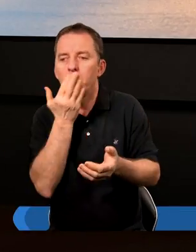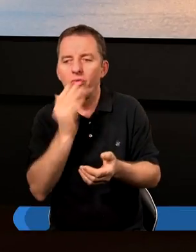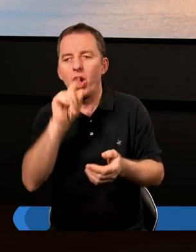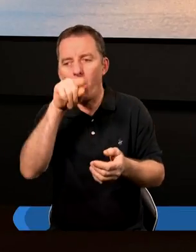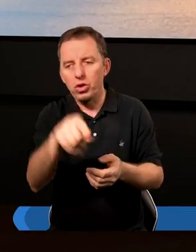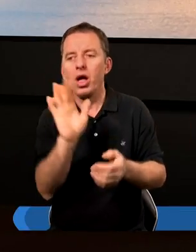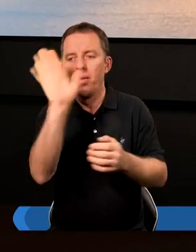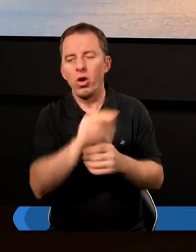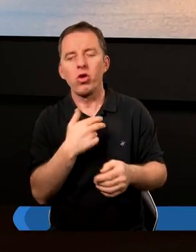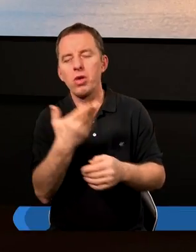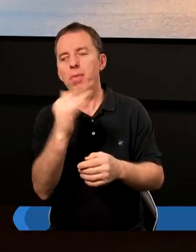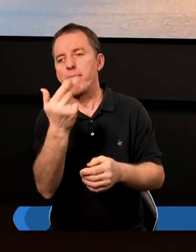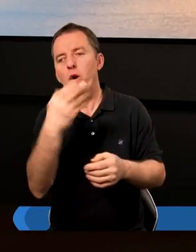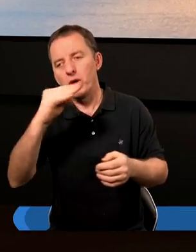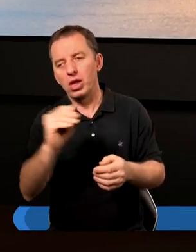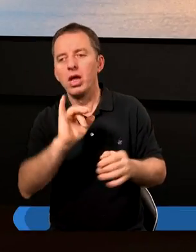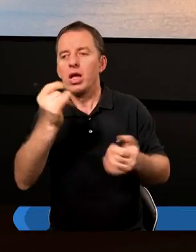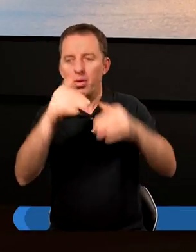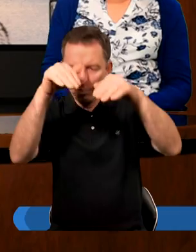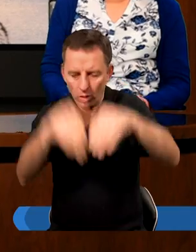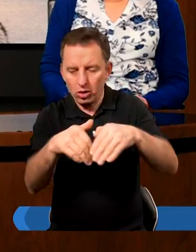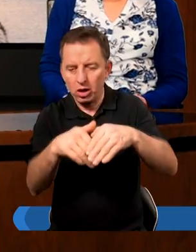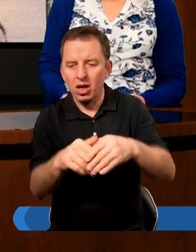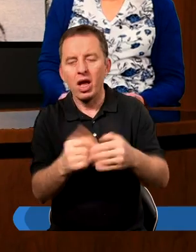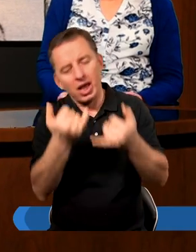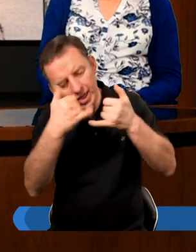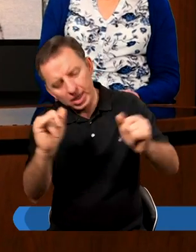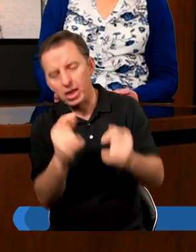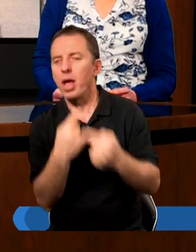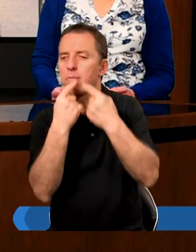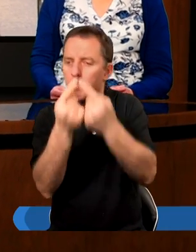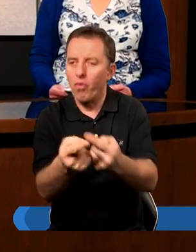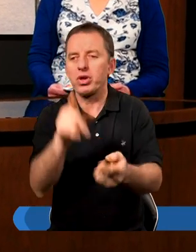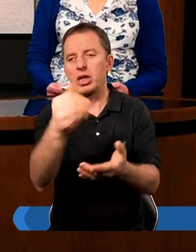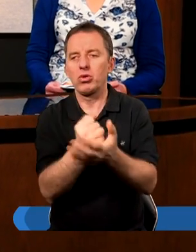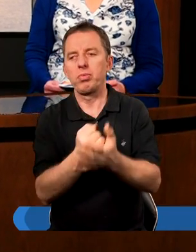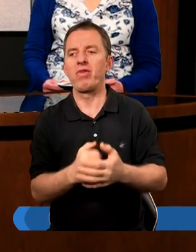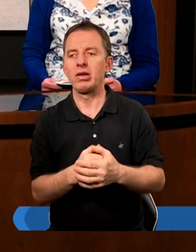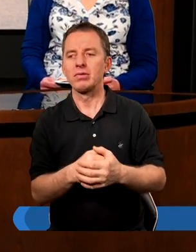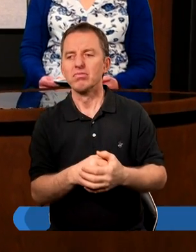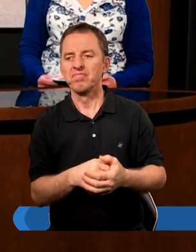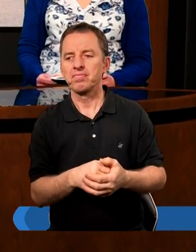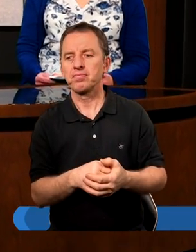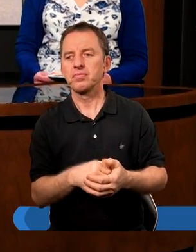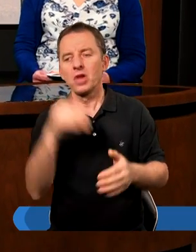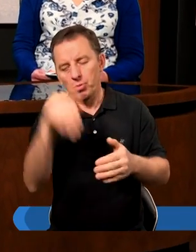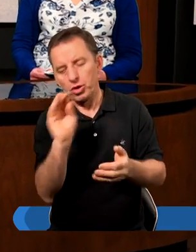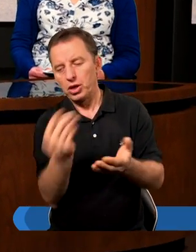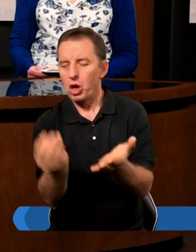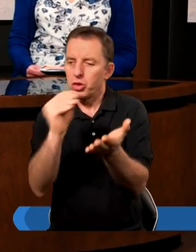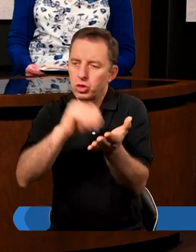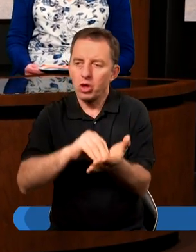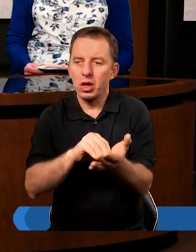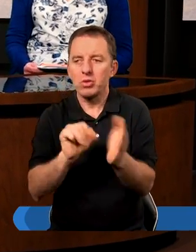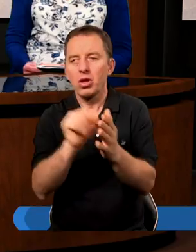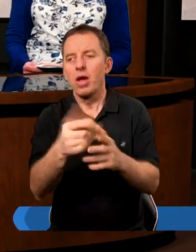mówimy o tym Bogu i Mamonie, jak byśmy mogli sprecyzować problem, ewentualny problem, który może zaistnieć. Ja może jeszcze dodam